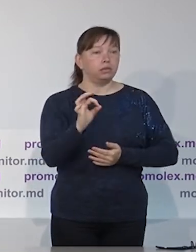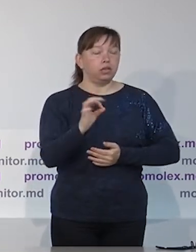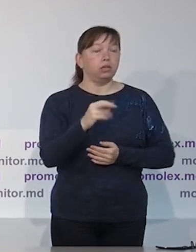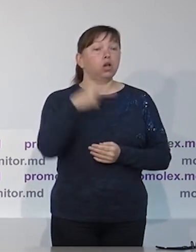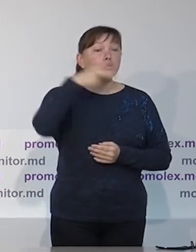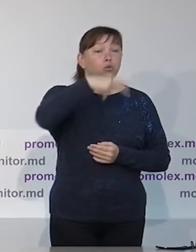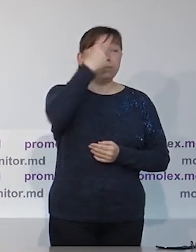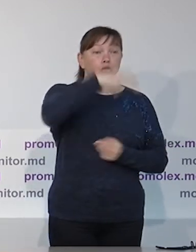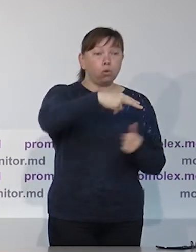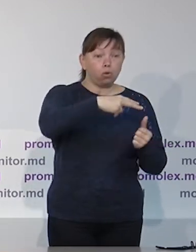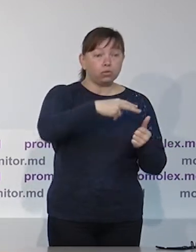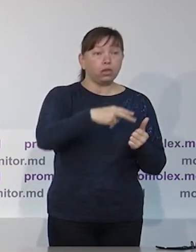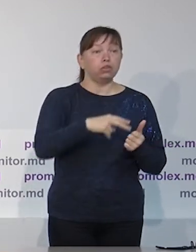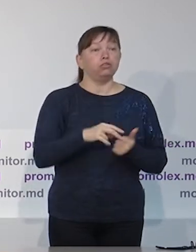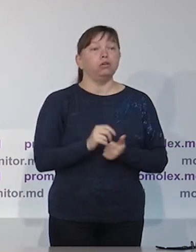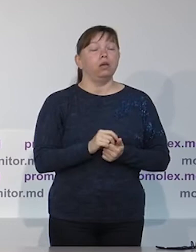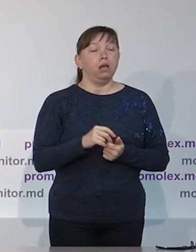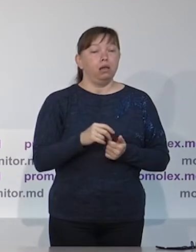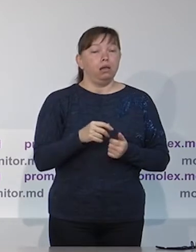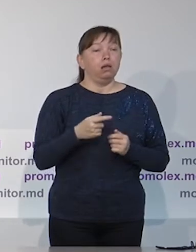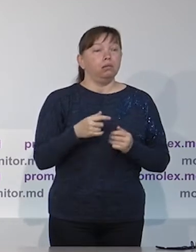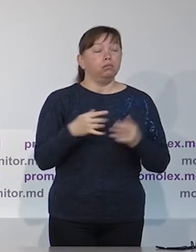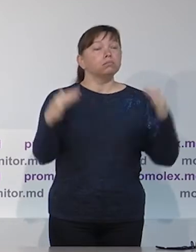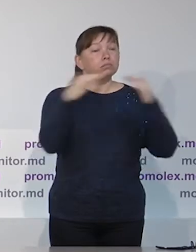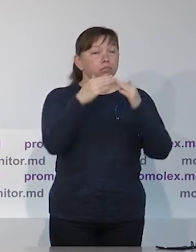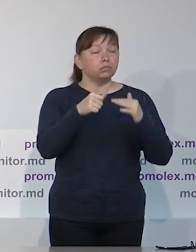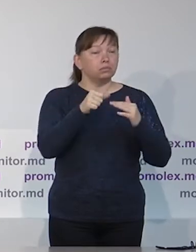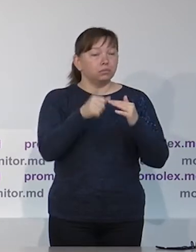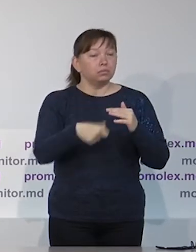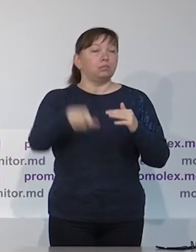цифр из опроса Баром.